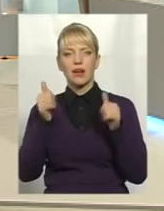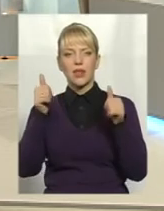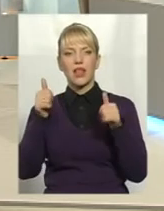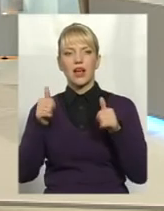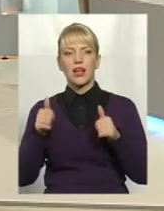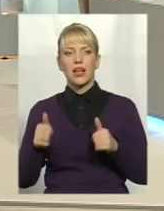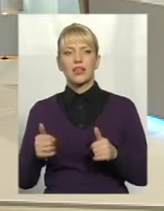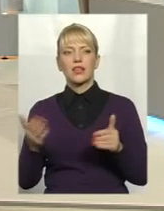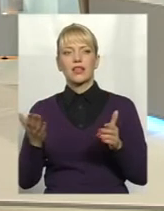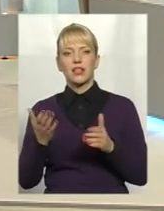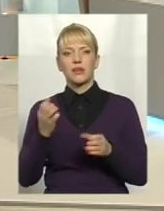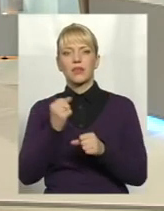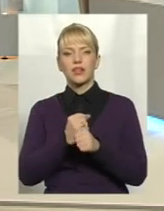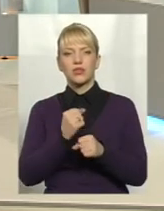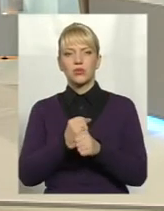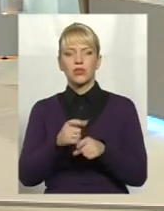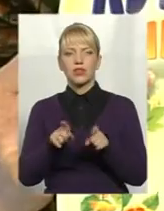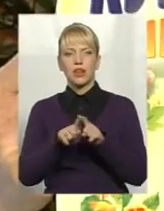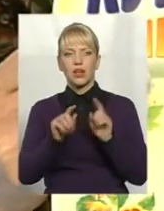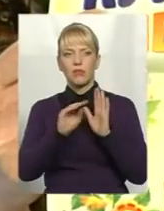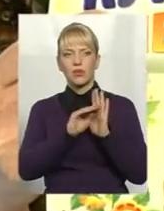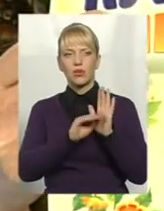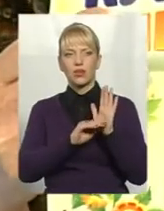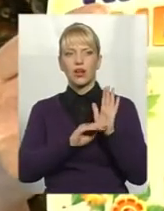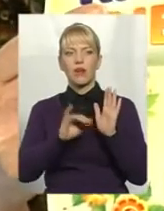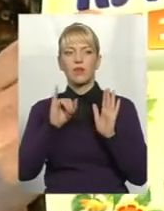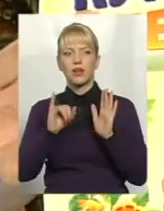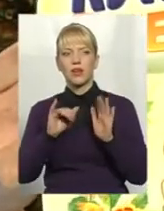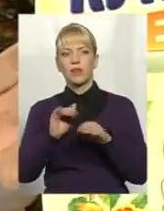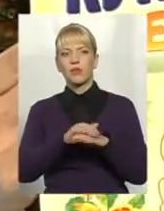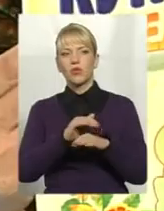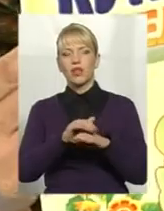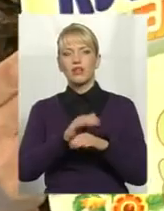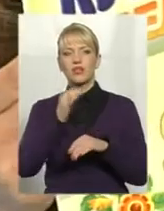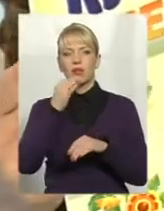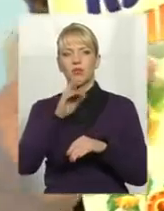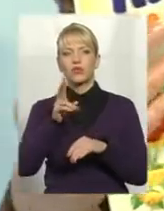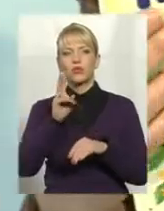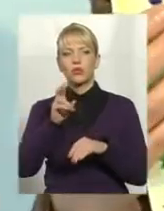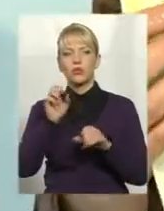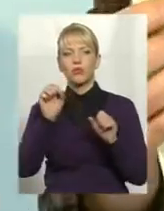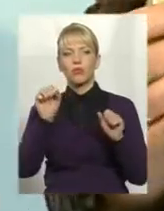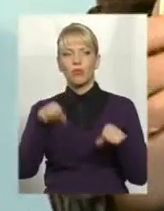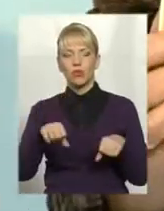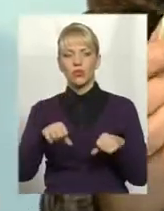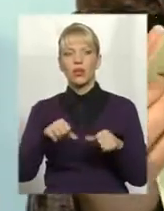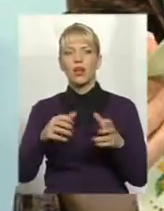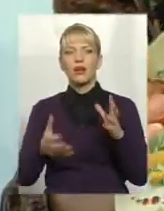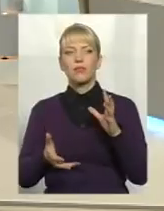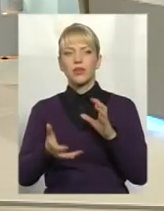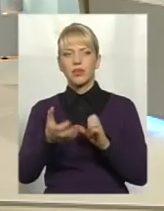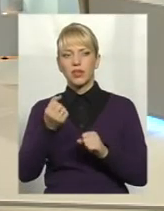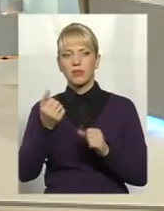які показують, що працює така програма. І будь ласка, будь-хто може підтримати